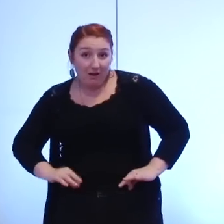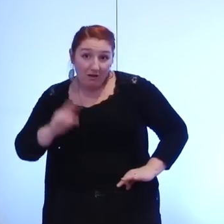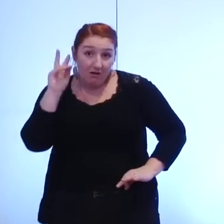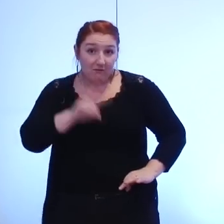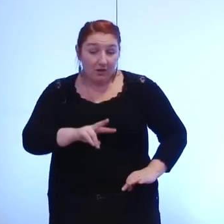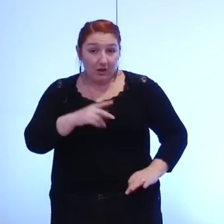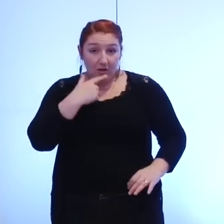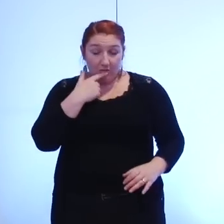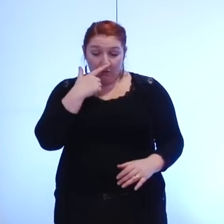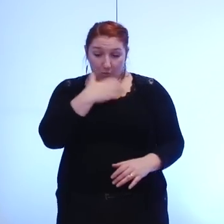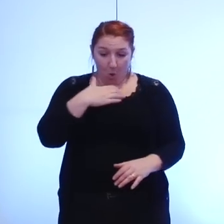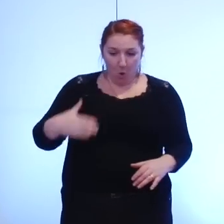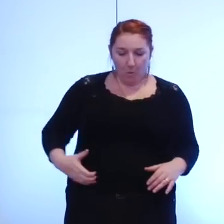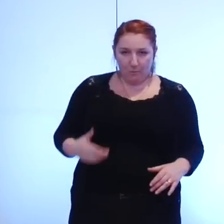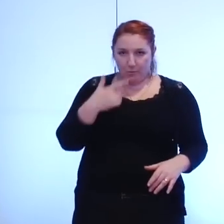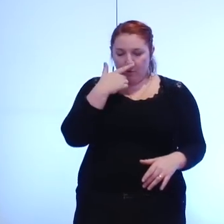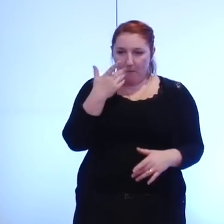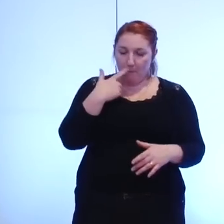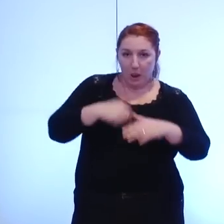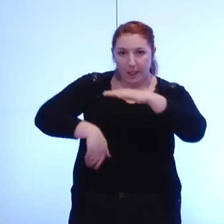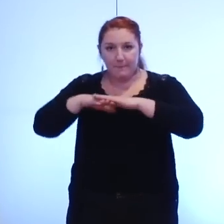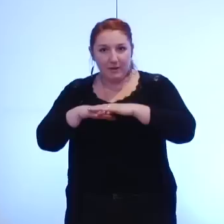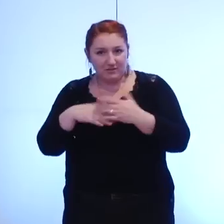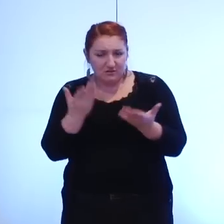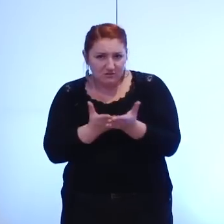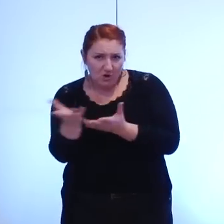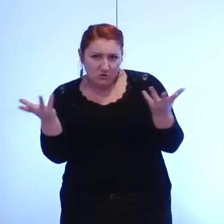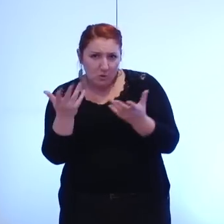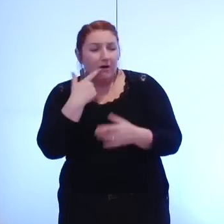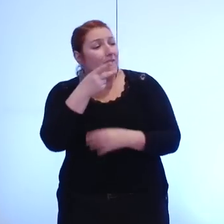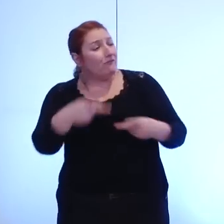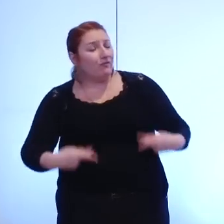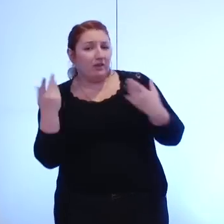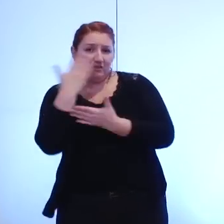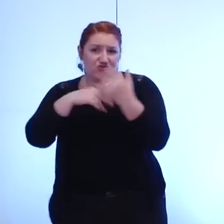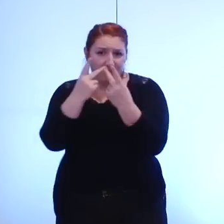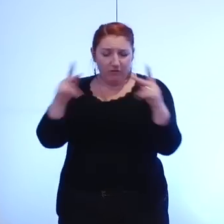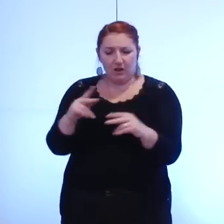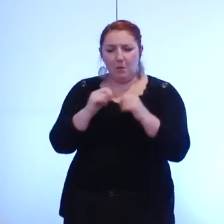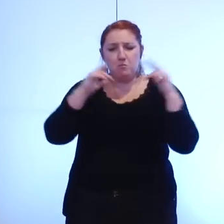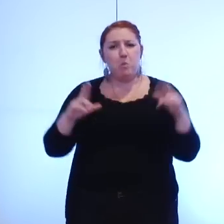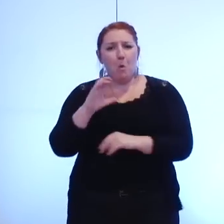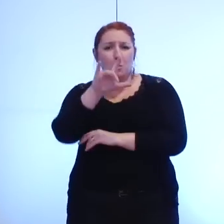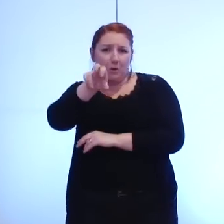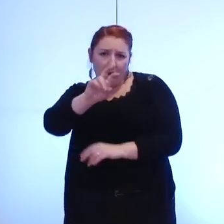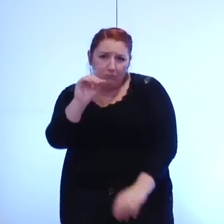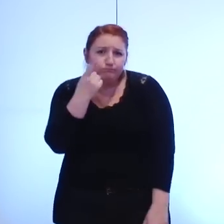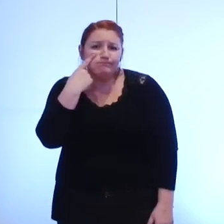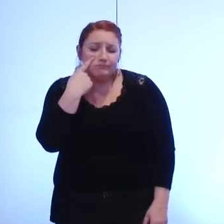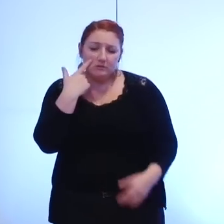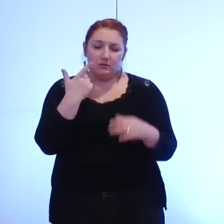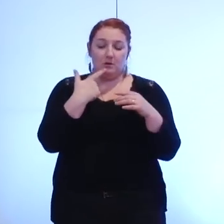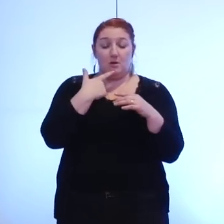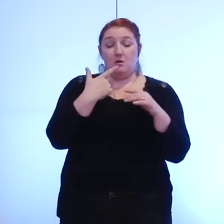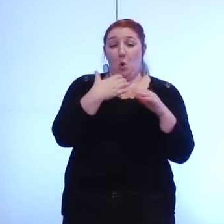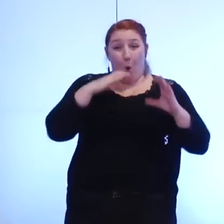situent aux frontières des communes vous vivez à Bronteclay vous devez le savoir le rattachement des collèges à l'intercommunalité